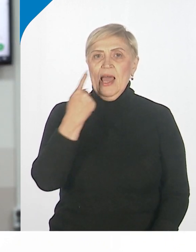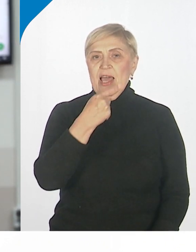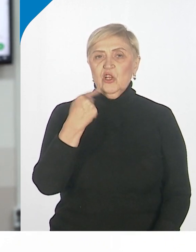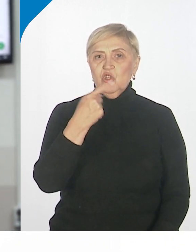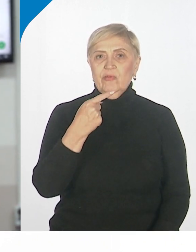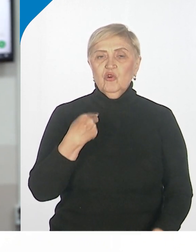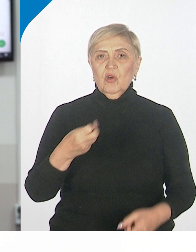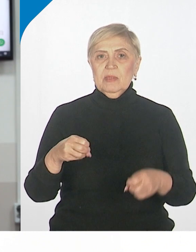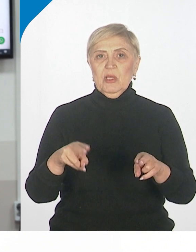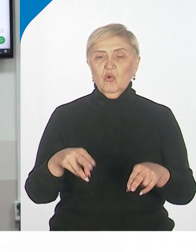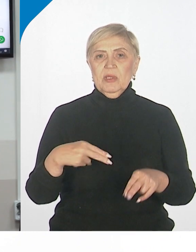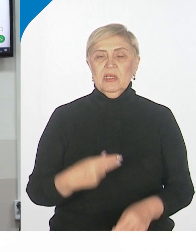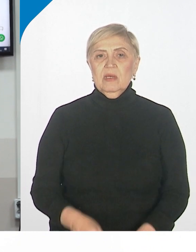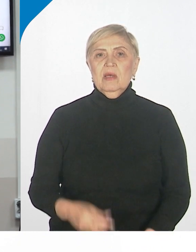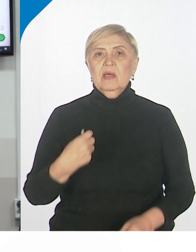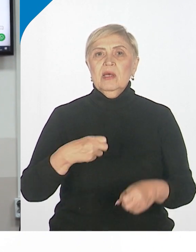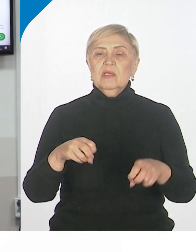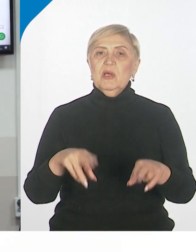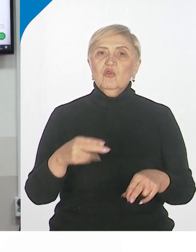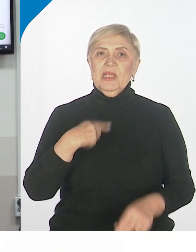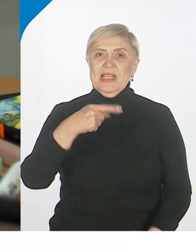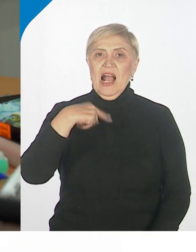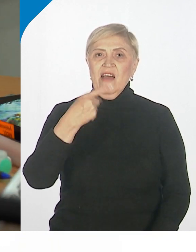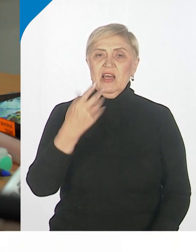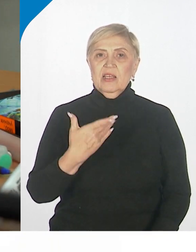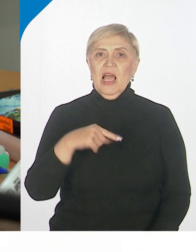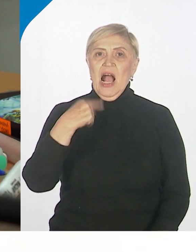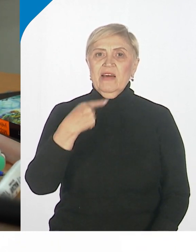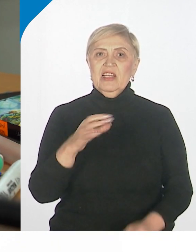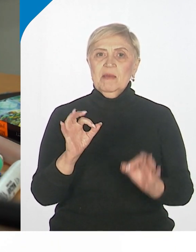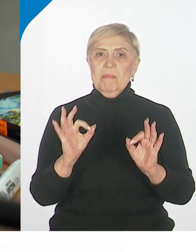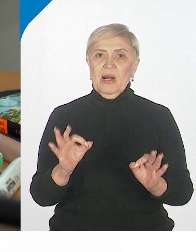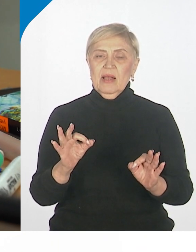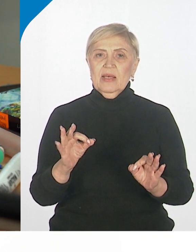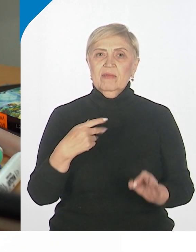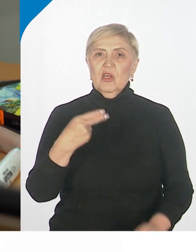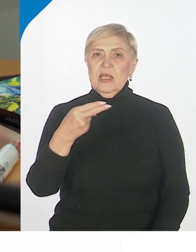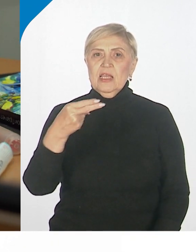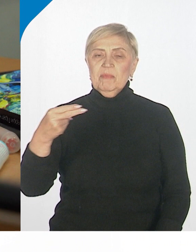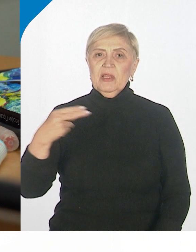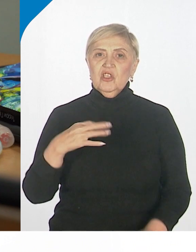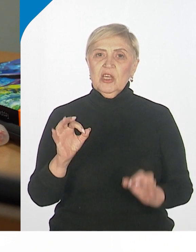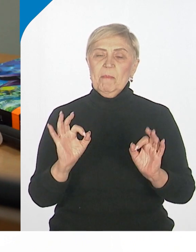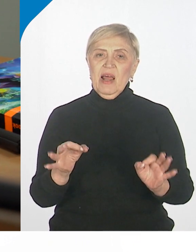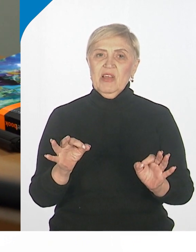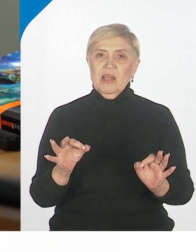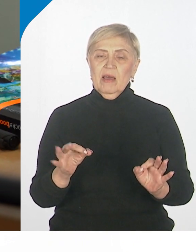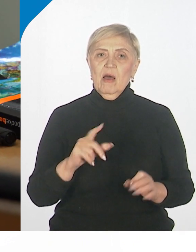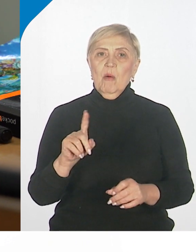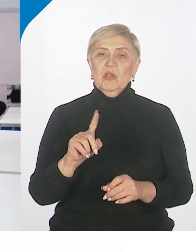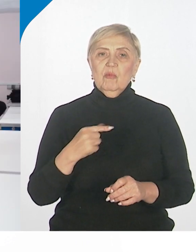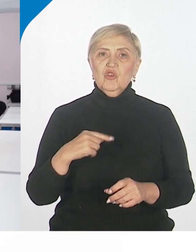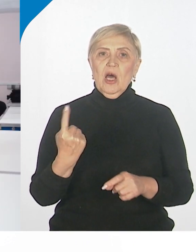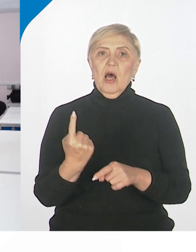речевую способность. Способность говорить. Говорить правильно, терминологически правильно. Потому что